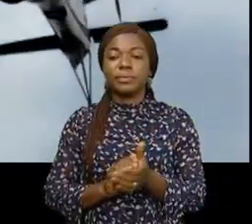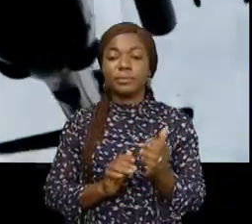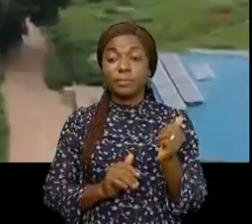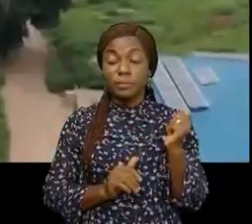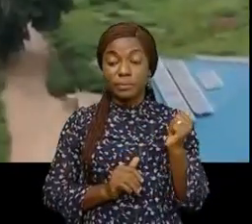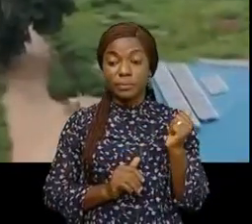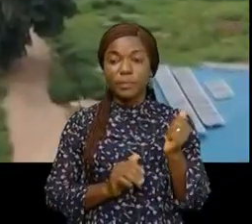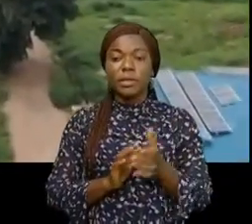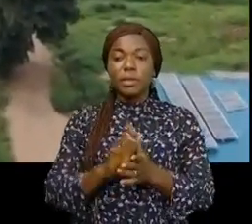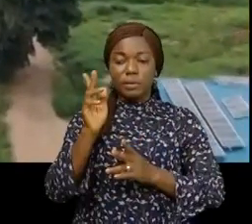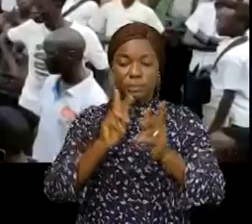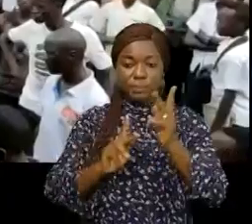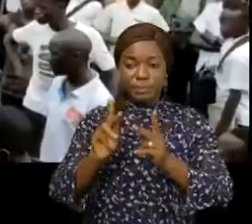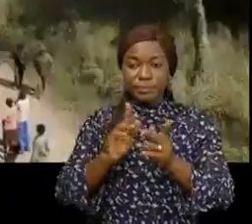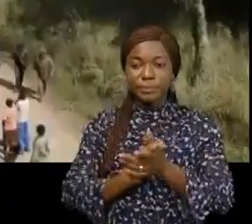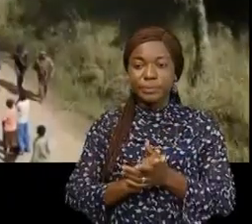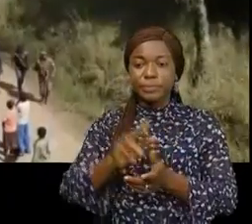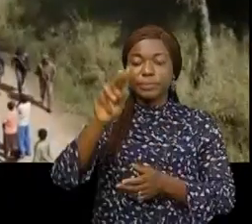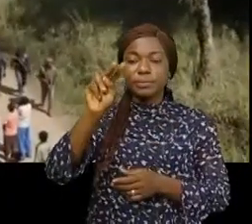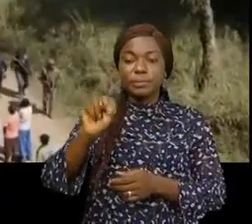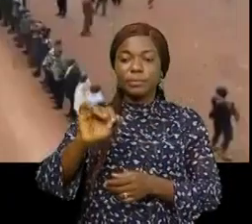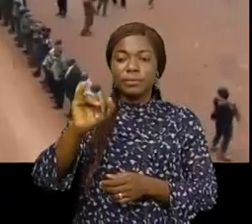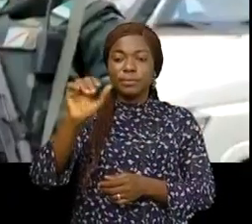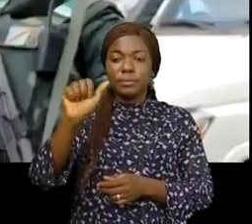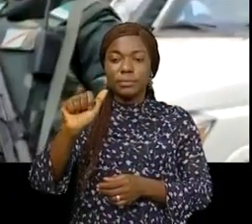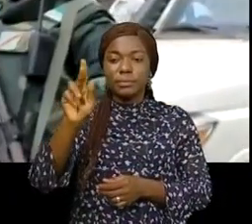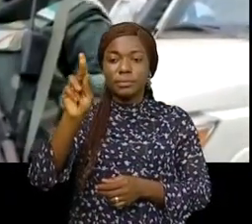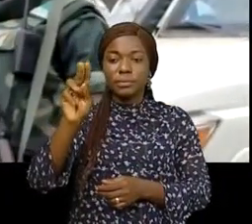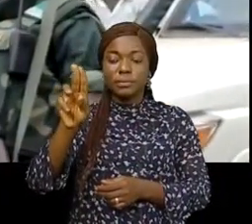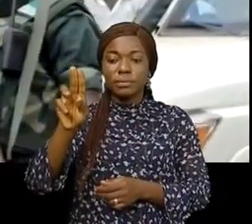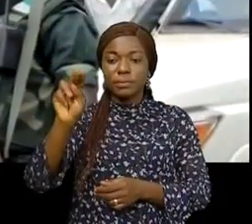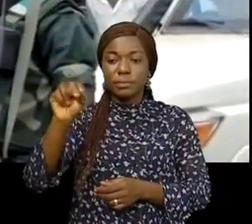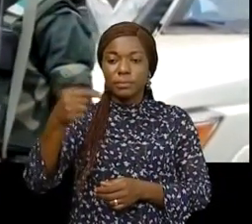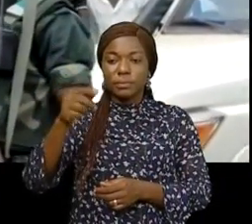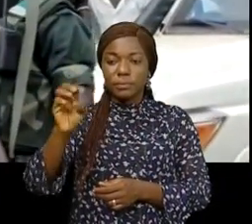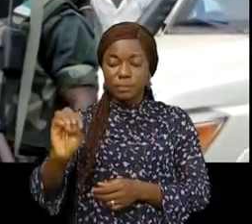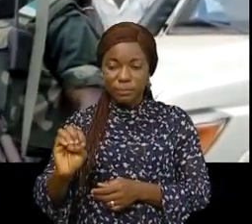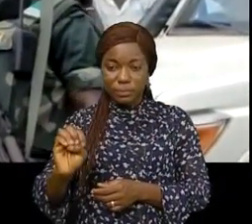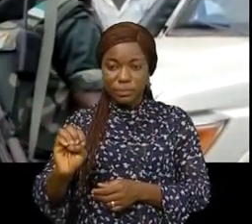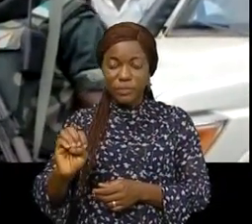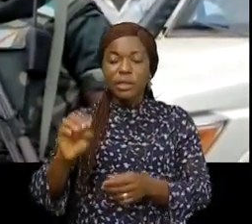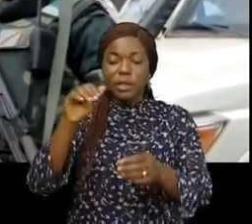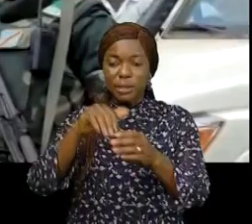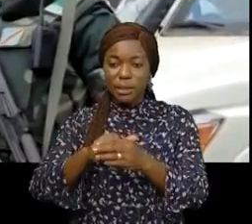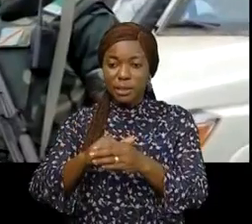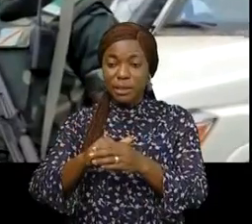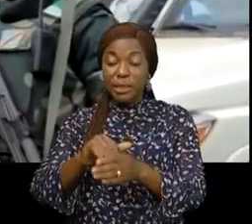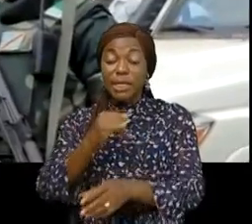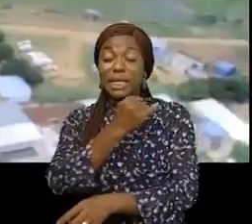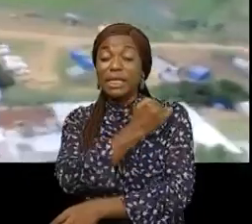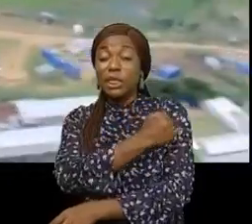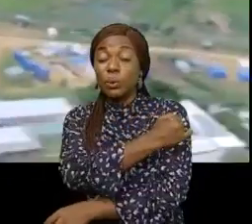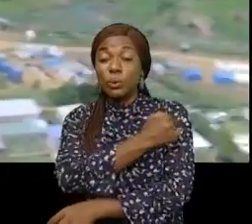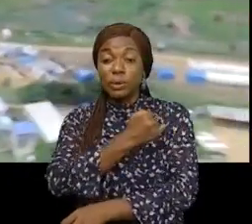Les populations de Nyakundé, Sota, Hiromu, Marabo peuvent espérer de retourner dans leur milieu d'origine ceci après les